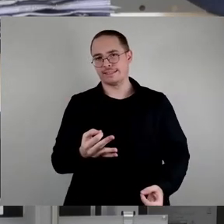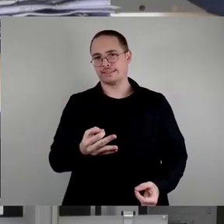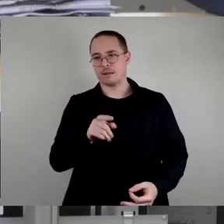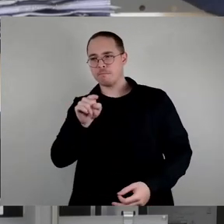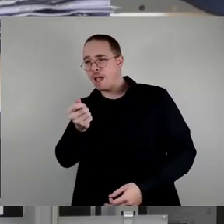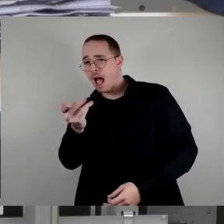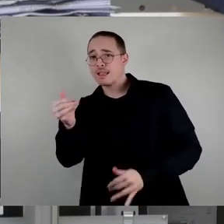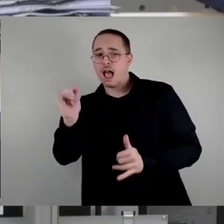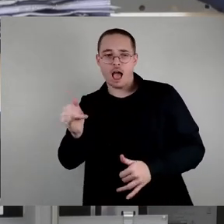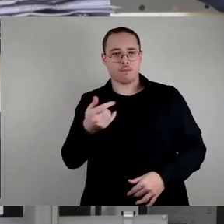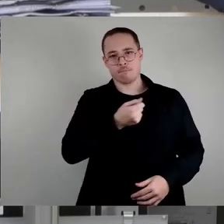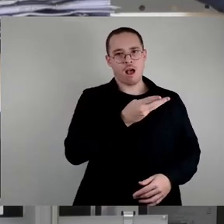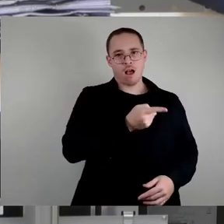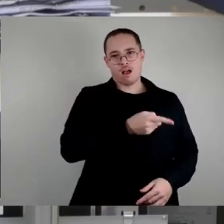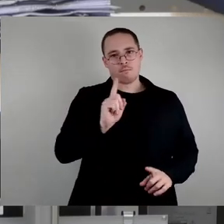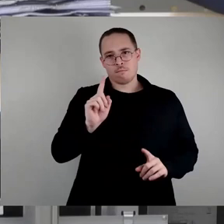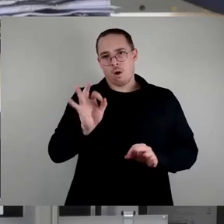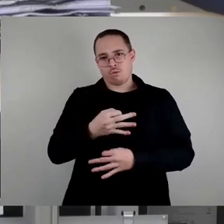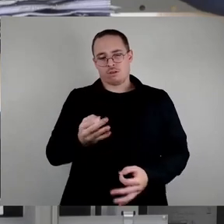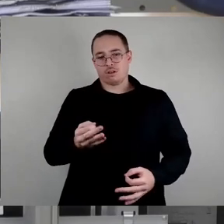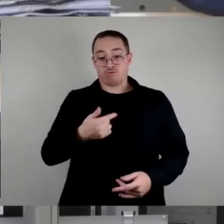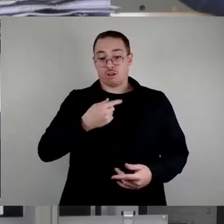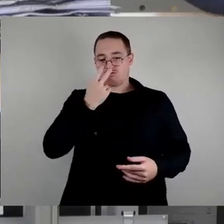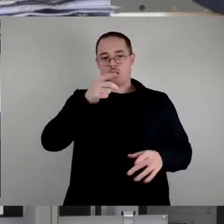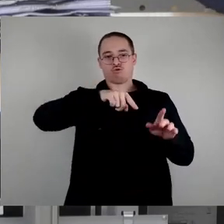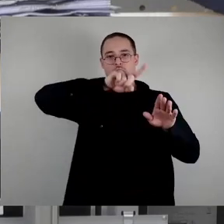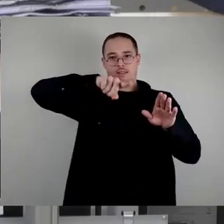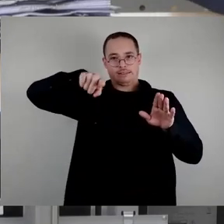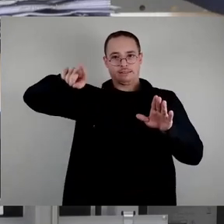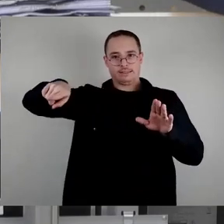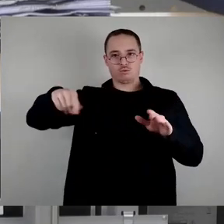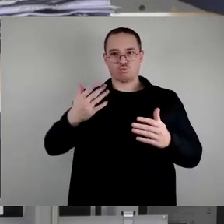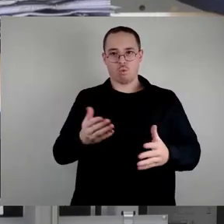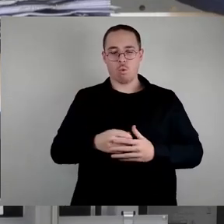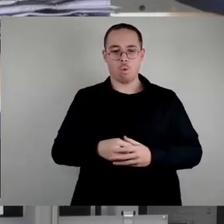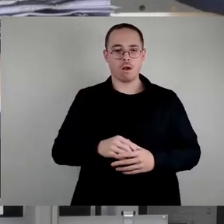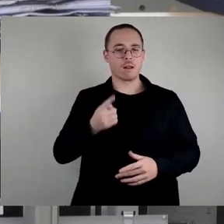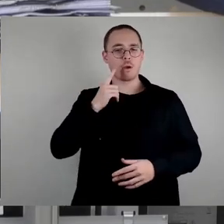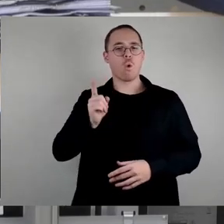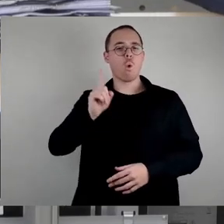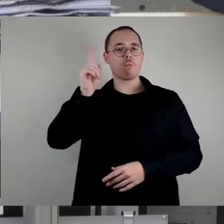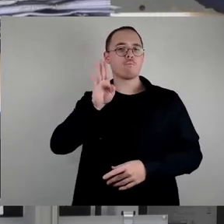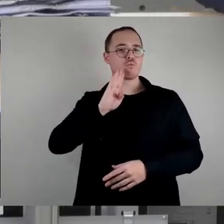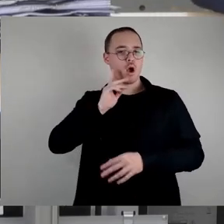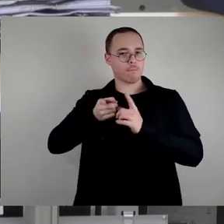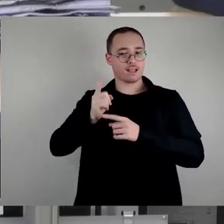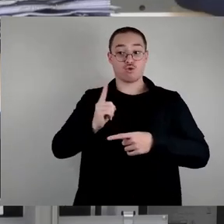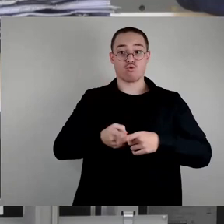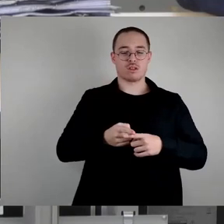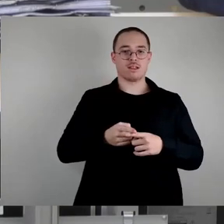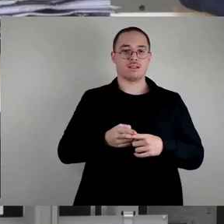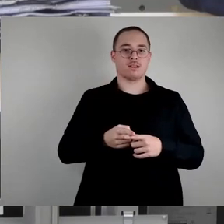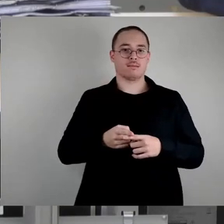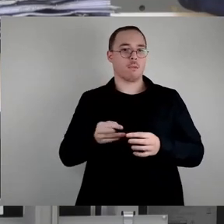anguckt und ich glaube der Oberbürgermeister oder die Kämmerin hatte das im Finanzausschuss noch einmal ausgeführt, ist es leider so, muss man sagen,